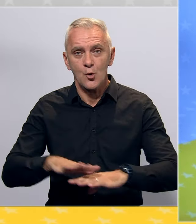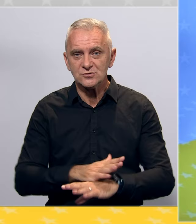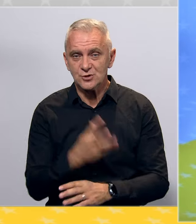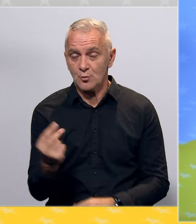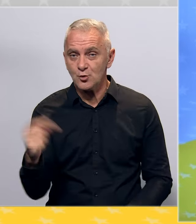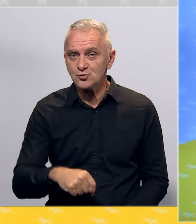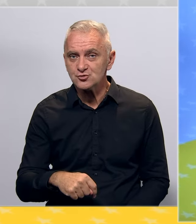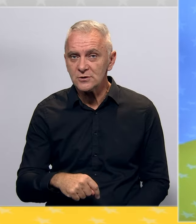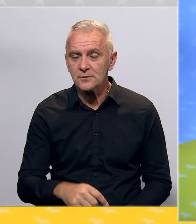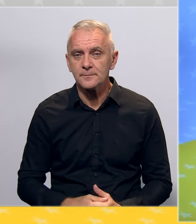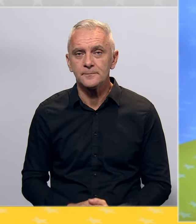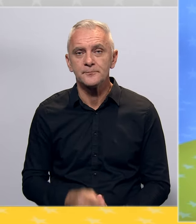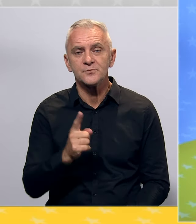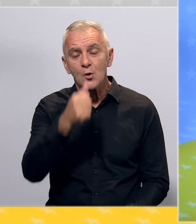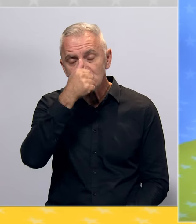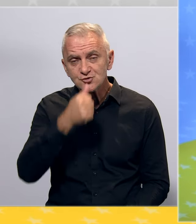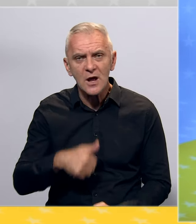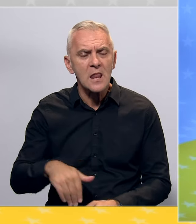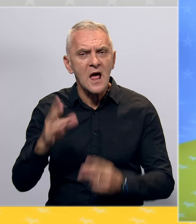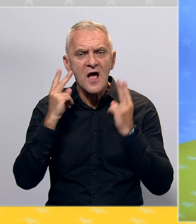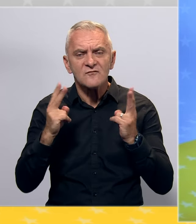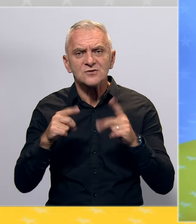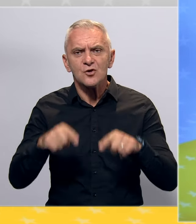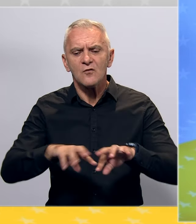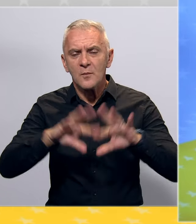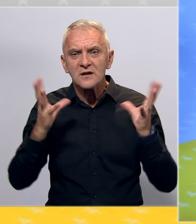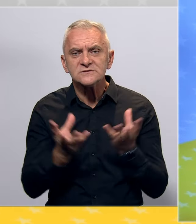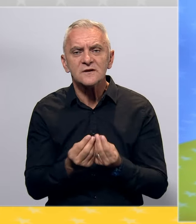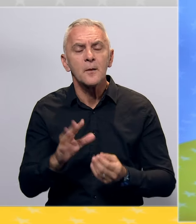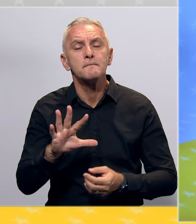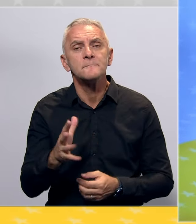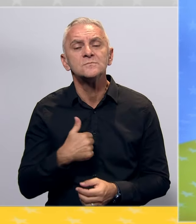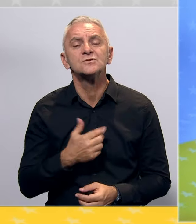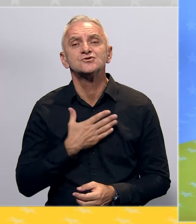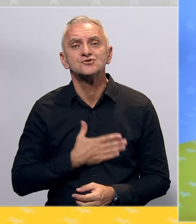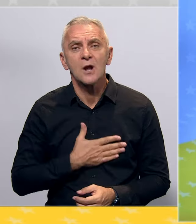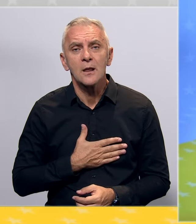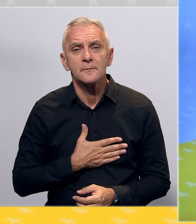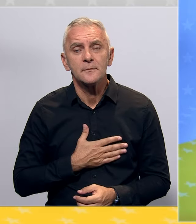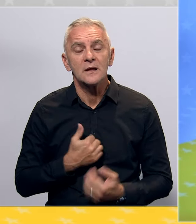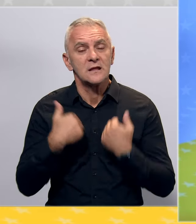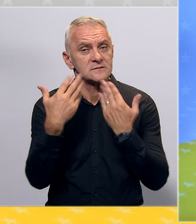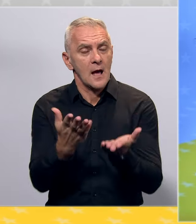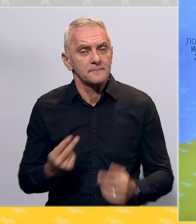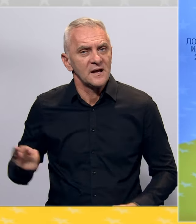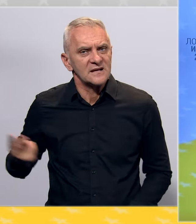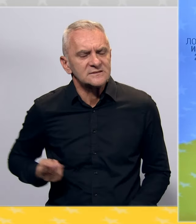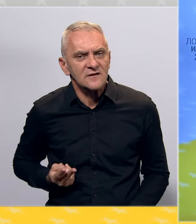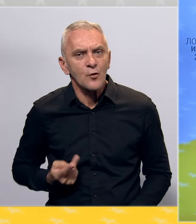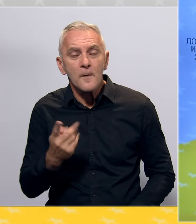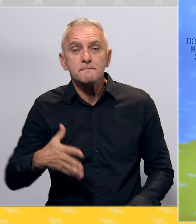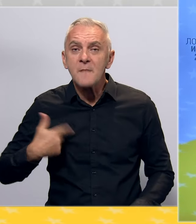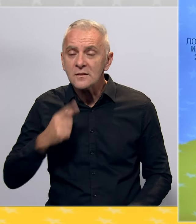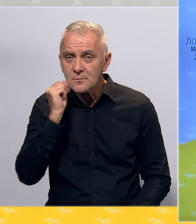dobrodošlo. Ono što je najbitnije u ovom svemu, možda želim da ponudim alternativu mladim ljudima,